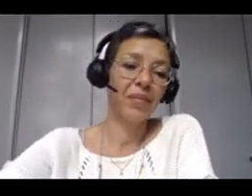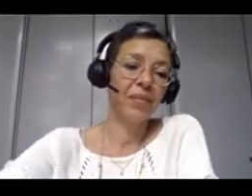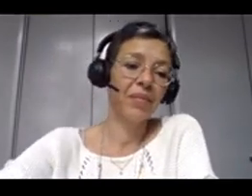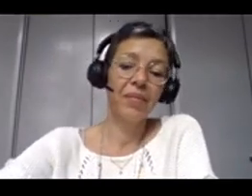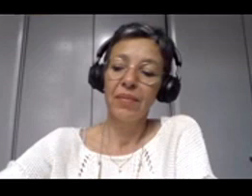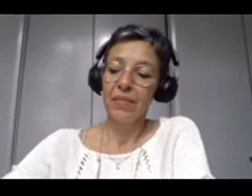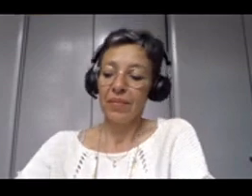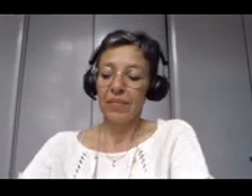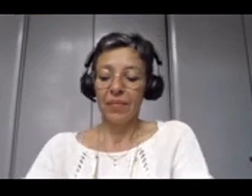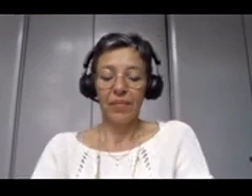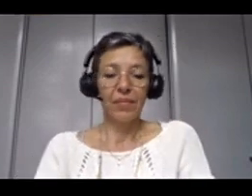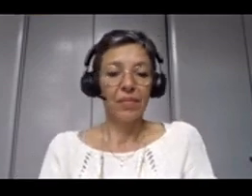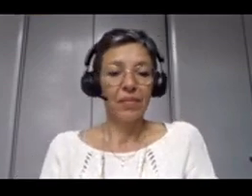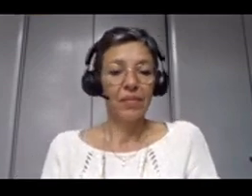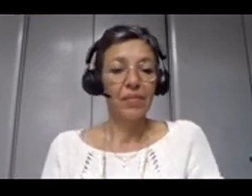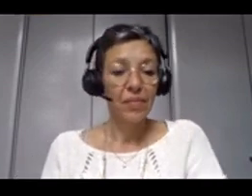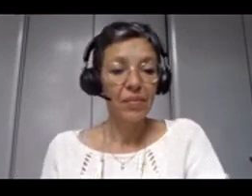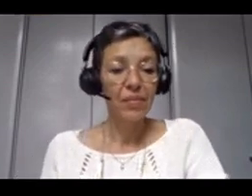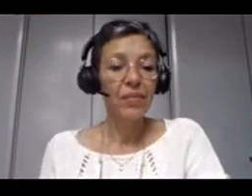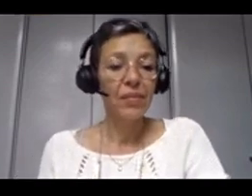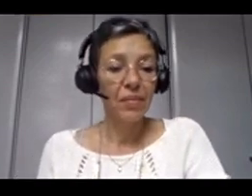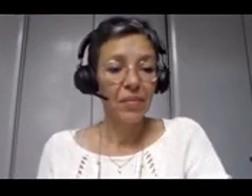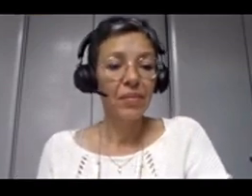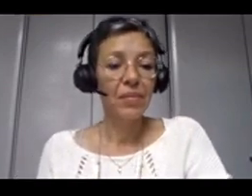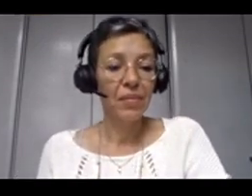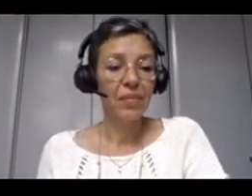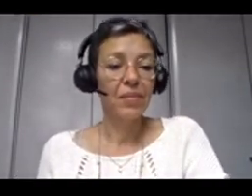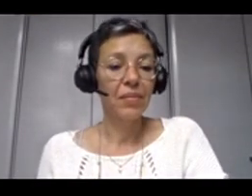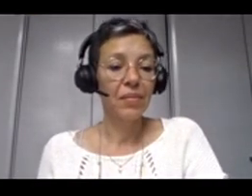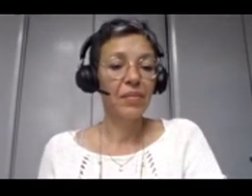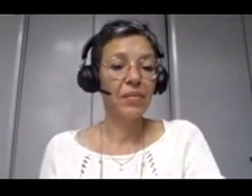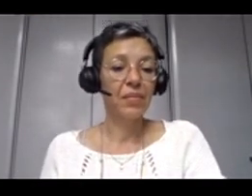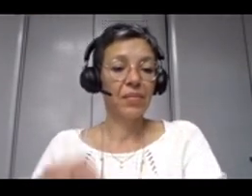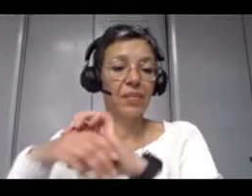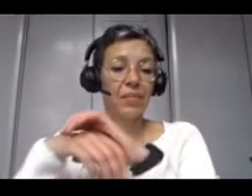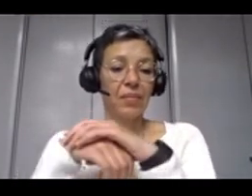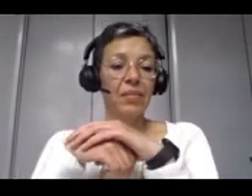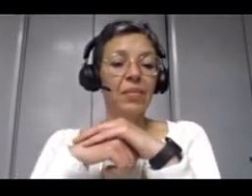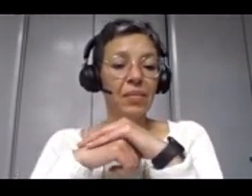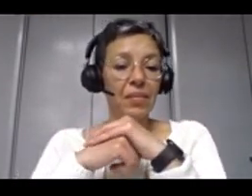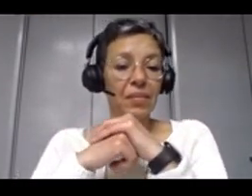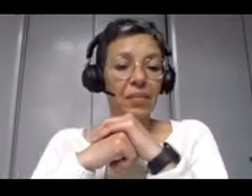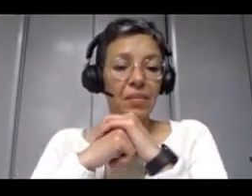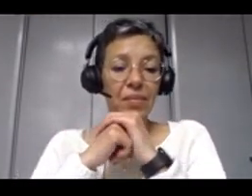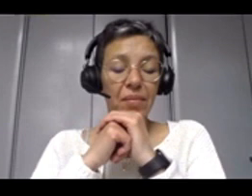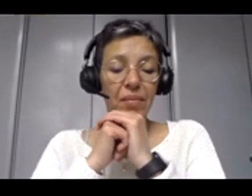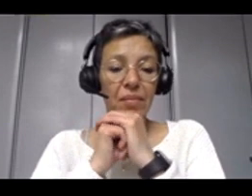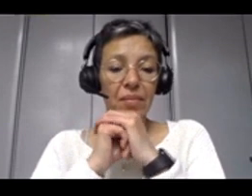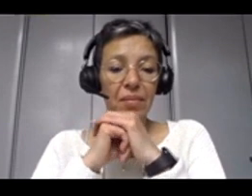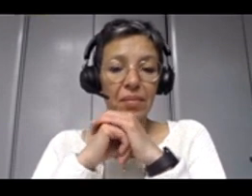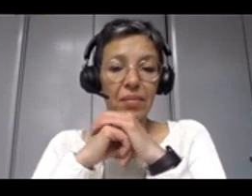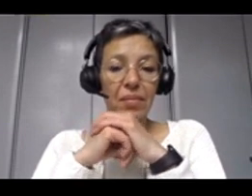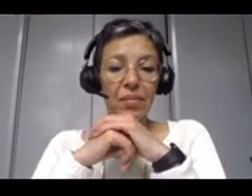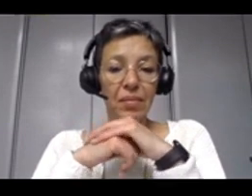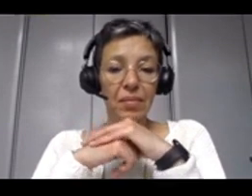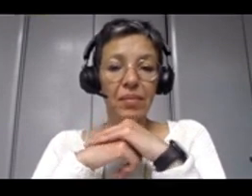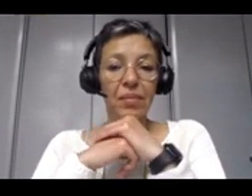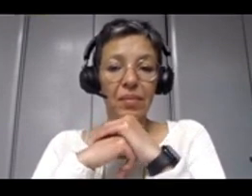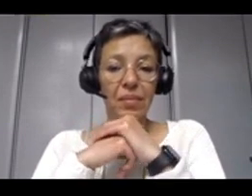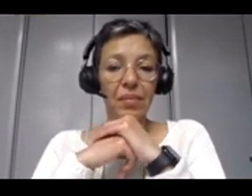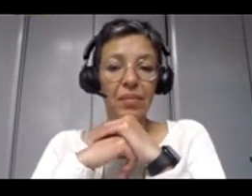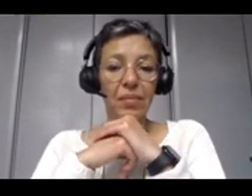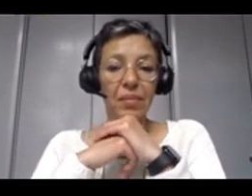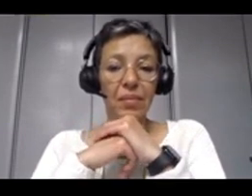dont on parle, qui fournit des lignes électrices, des prescriptions techniques ou qualitatifs pour des produits, des services ou des pratiques.